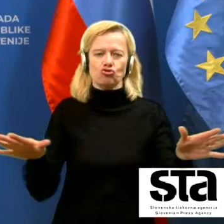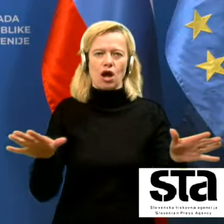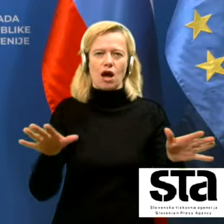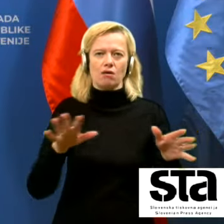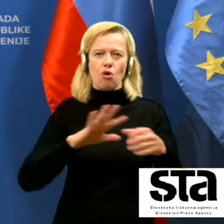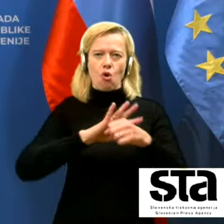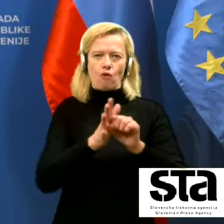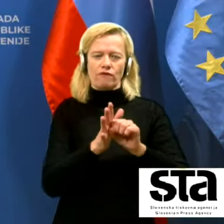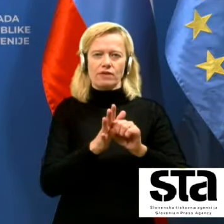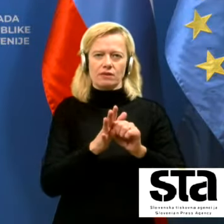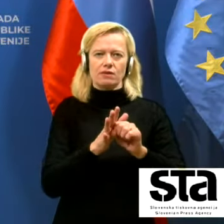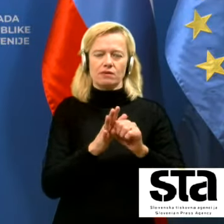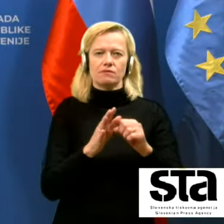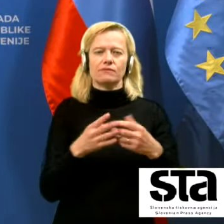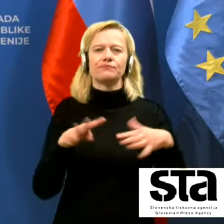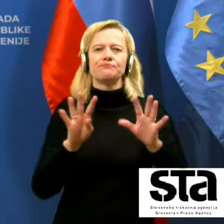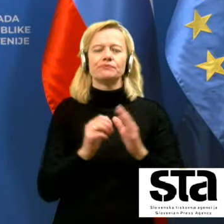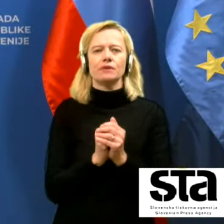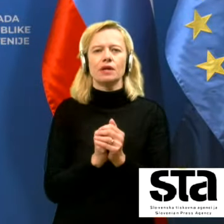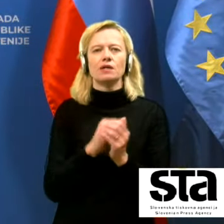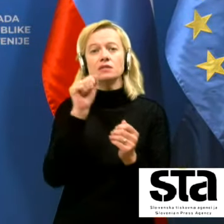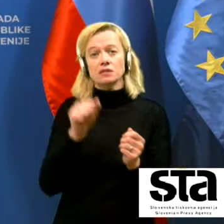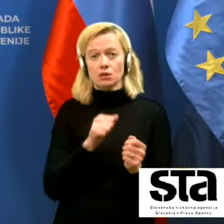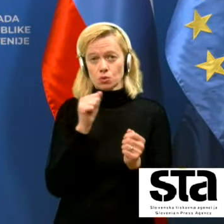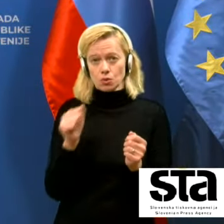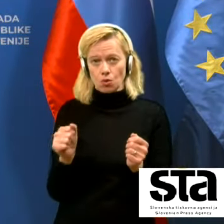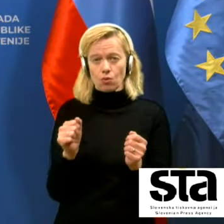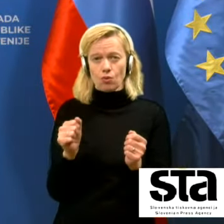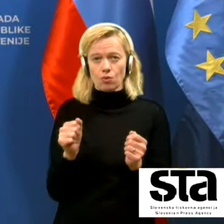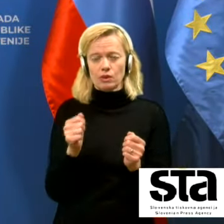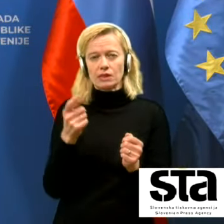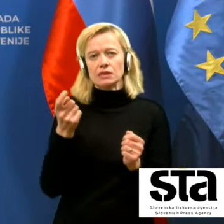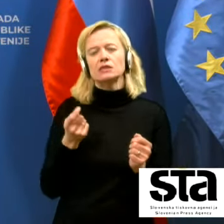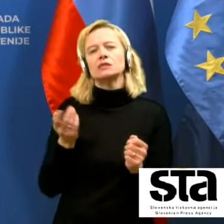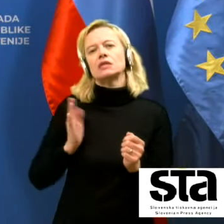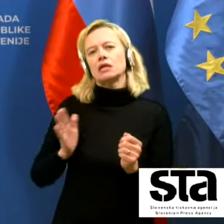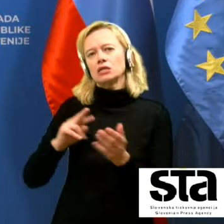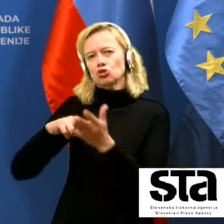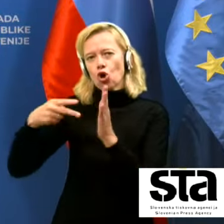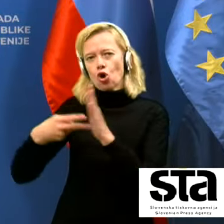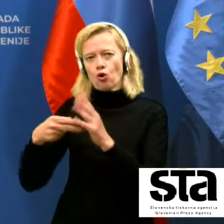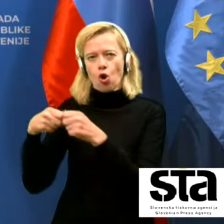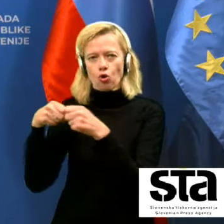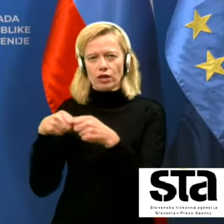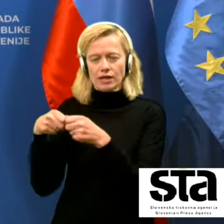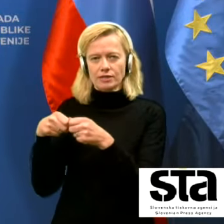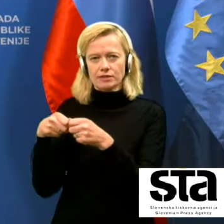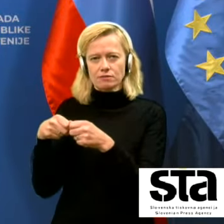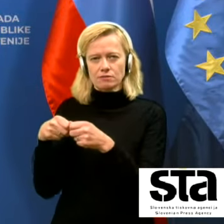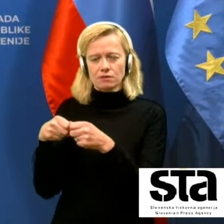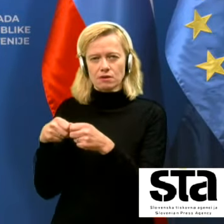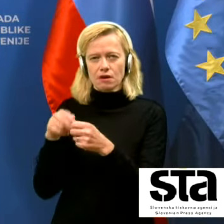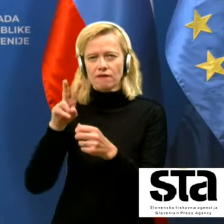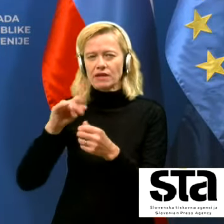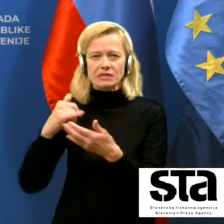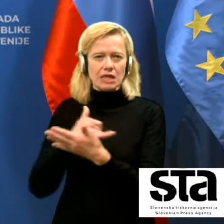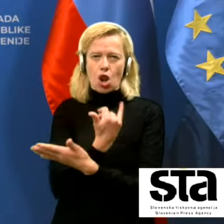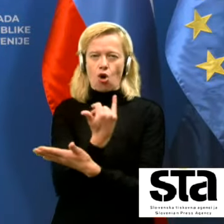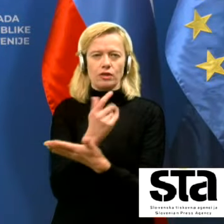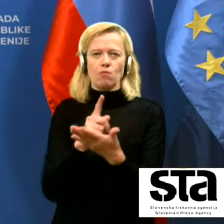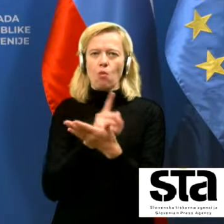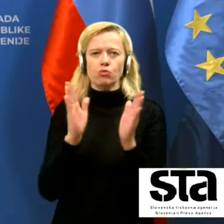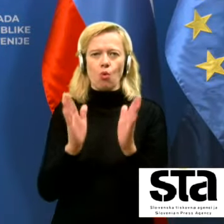In so zato tudi strani, sveda tudi strokovnih organizacij bi bila v vseh teh obdobjih, v tekom celovne